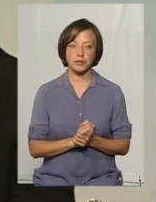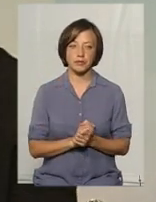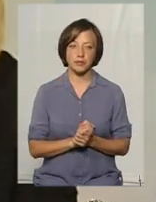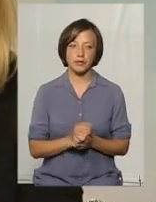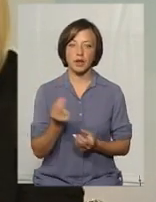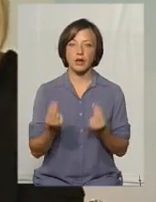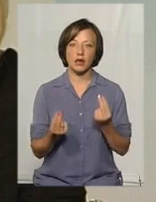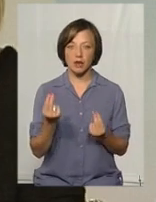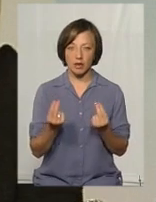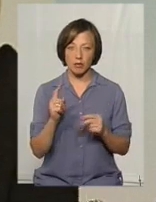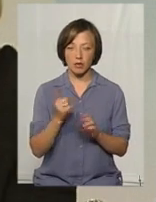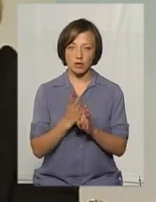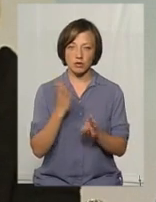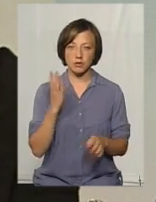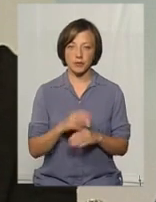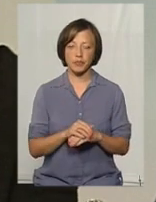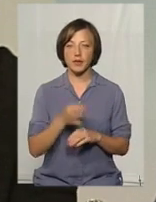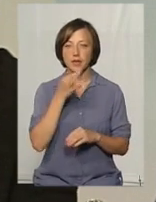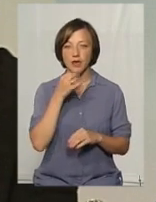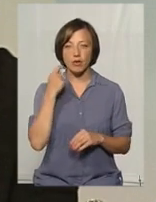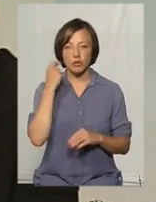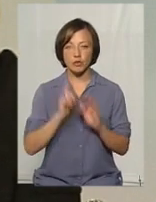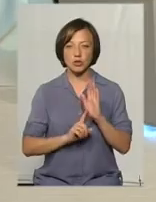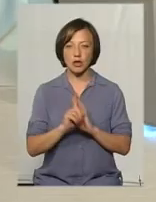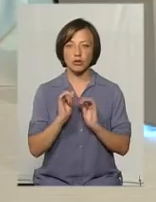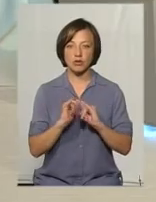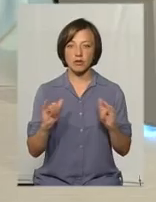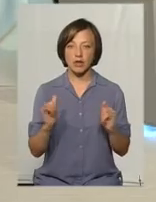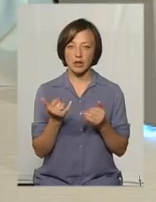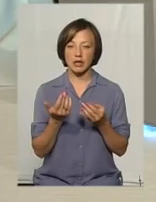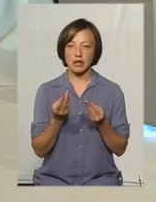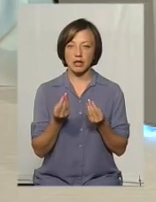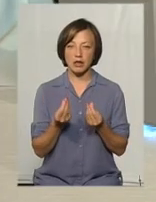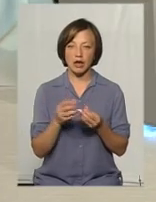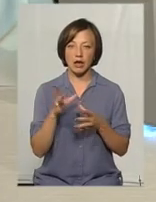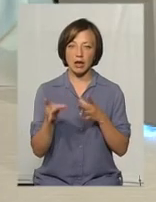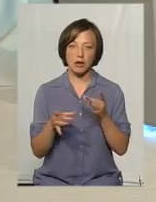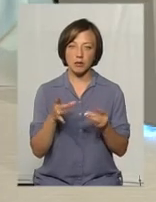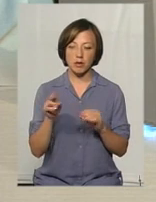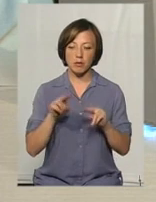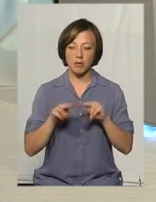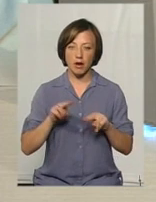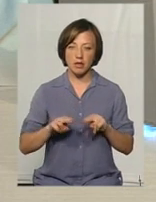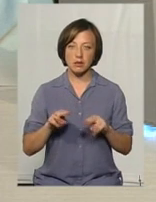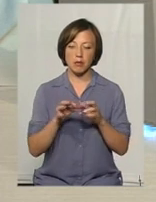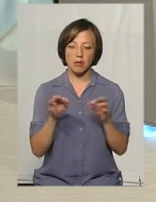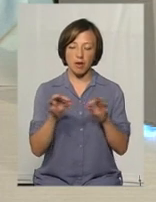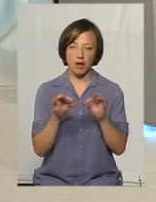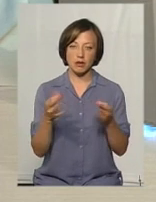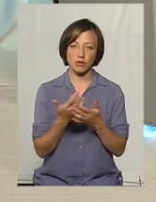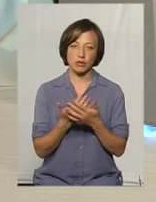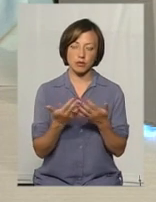Ігри, так, в першу чергу. З раннього віку ми починаємо розвивати дрібну моторику. Це ліплення, це складання пазликів, паличок